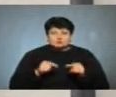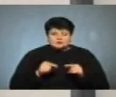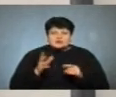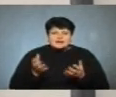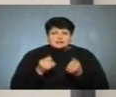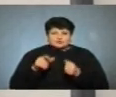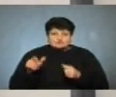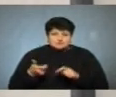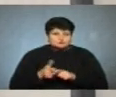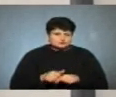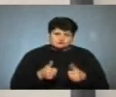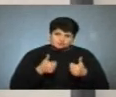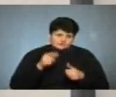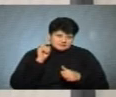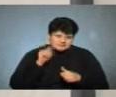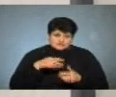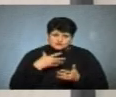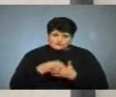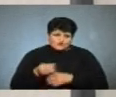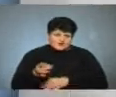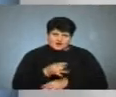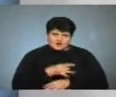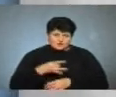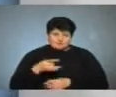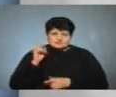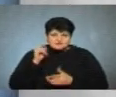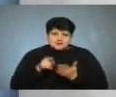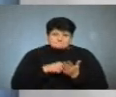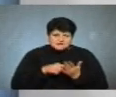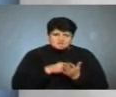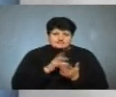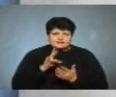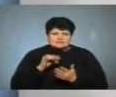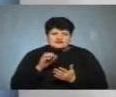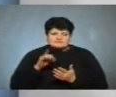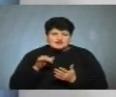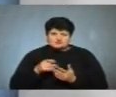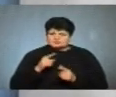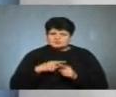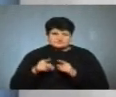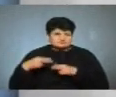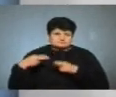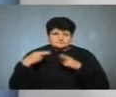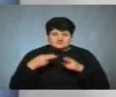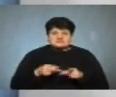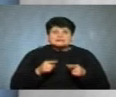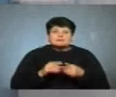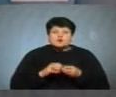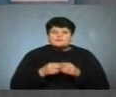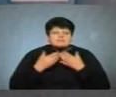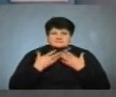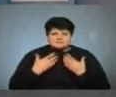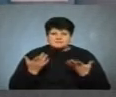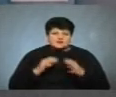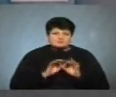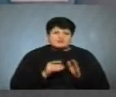-таки рятувальники дуже добре знають свої райони виїзду, мають планшети, мають навігатори, тому швидко прибувають. Таких проблем нема, щоб там